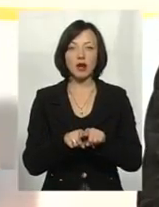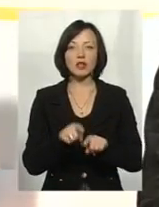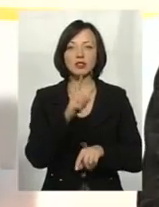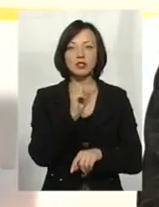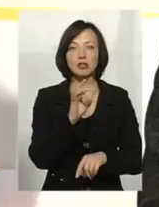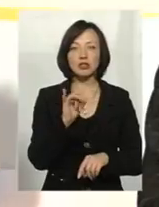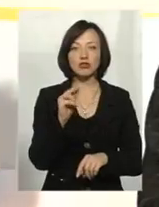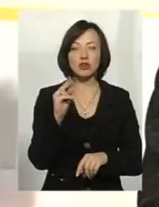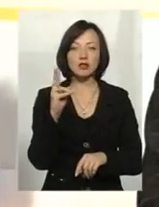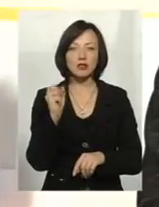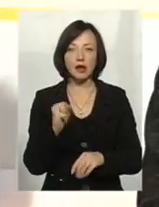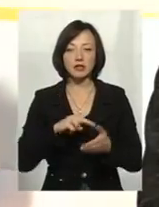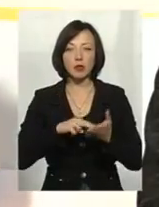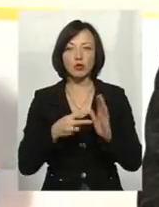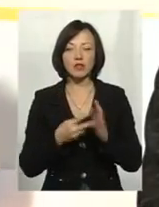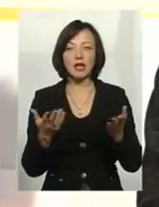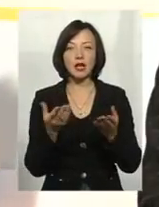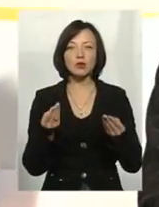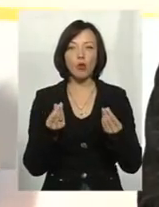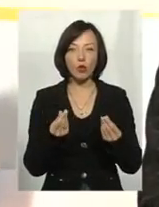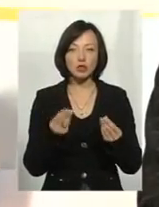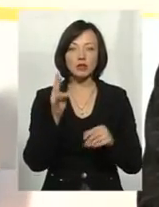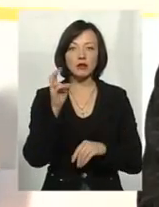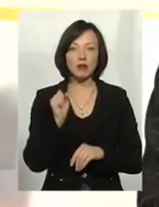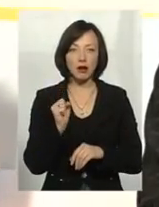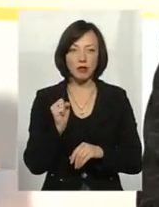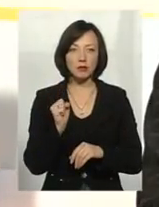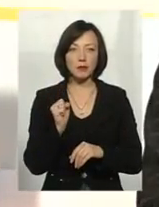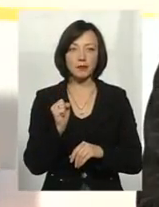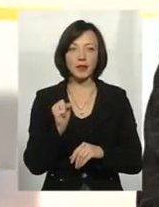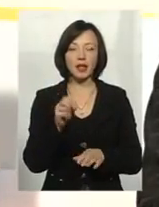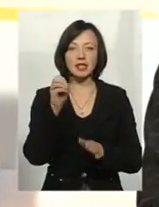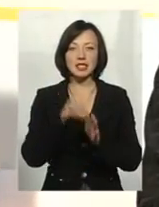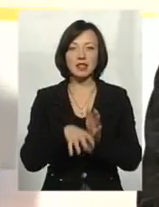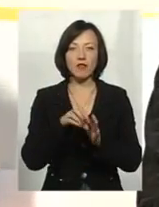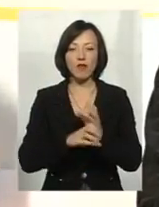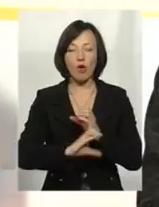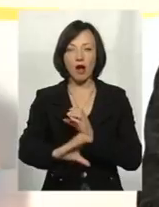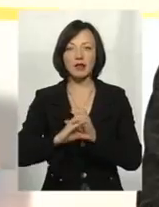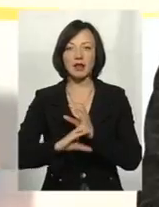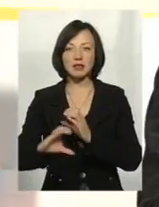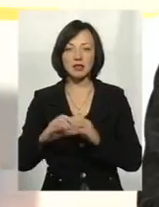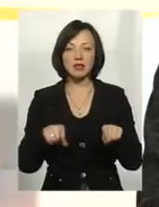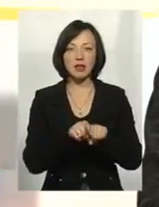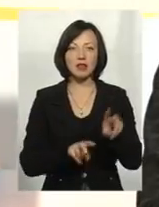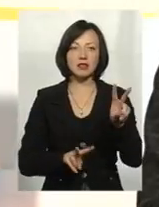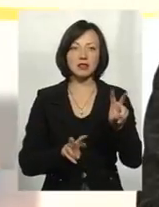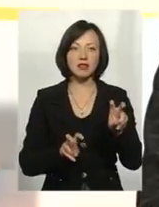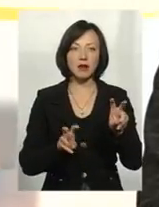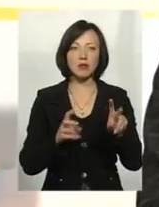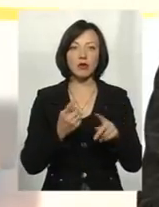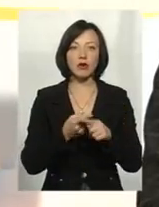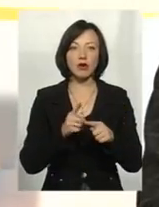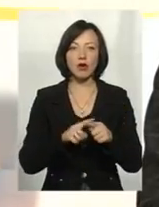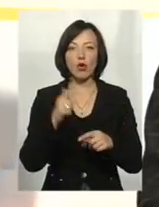Зарічанської. Щоб запланувати якісь кошти на зливову каналізацію, на так звану грубу, хоча б